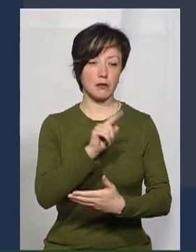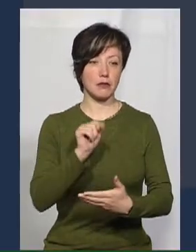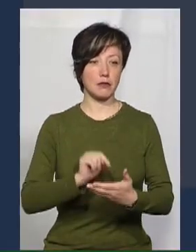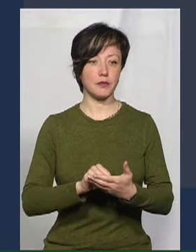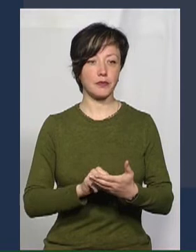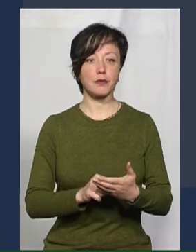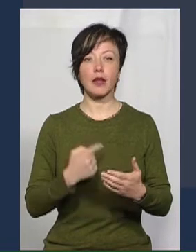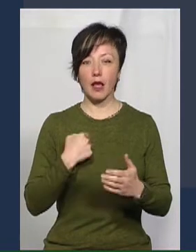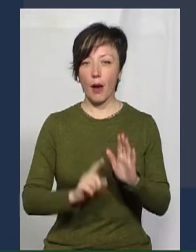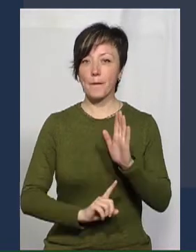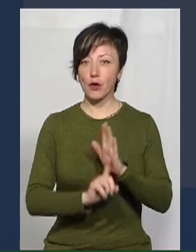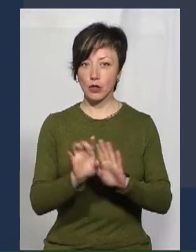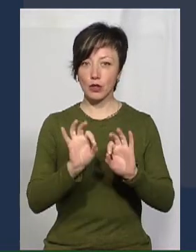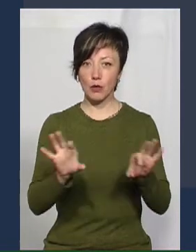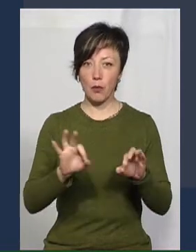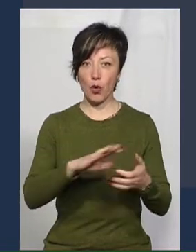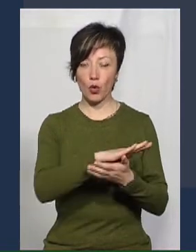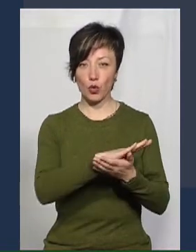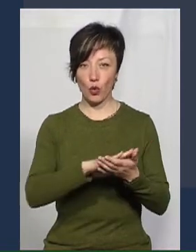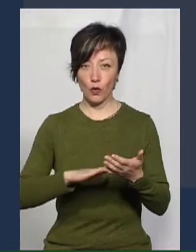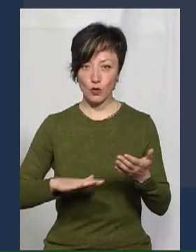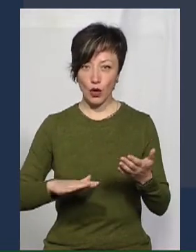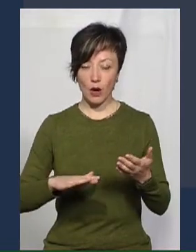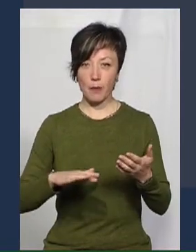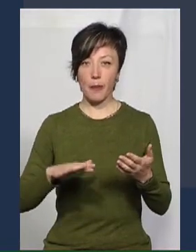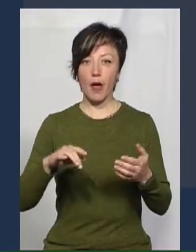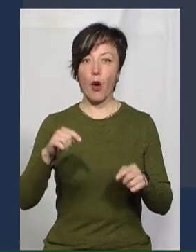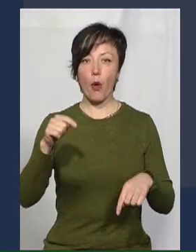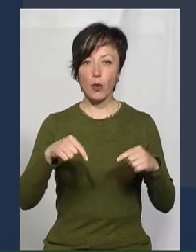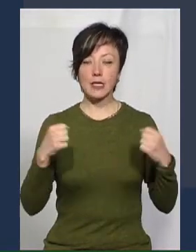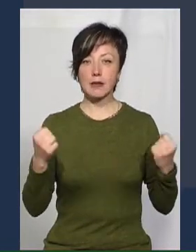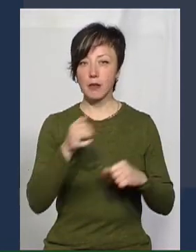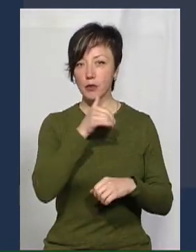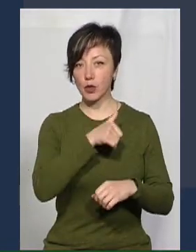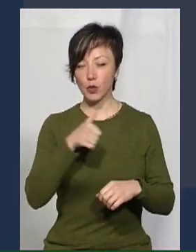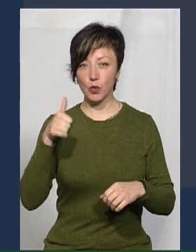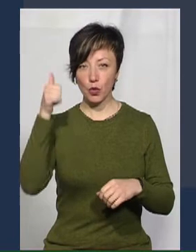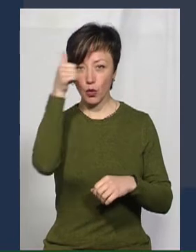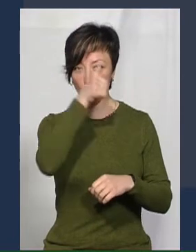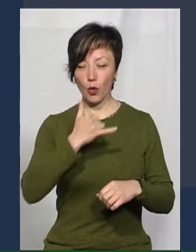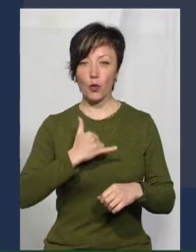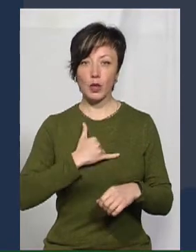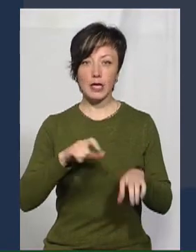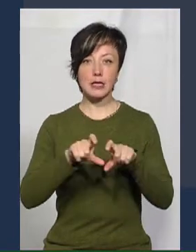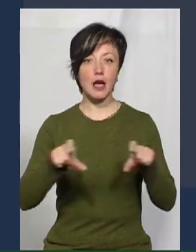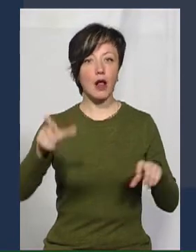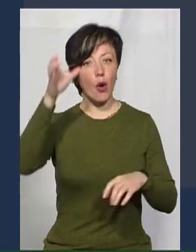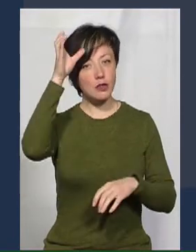Ну, я вже зазначала, що впродовж осені зими минулого року у нас у закладах освіти